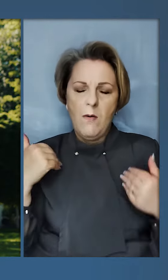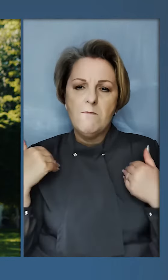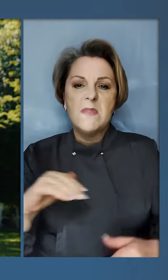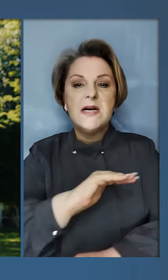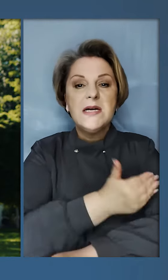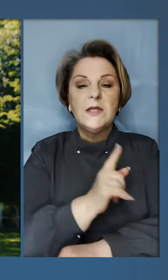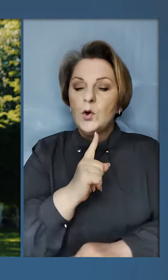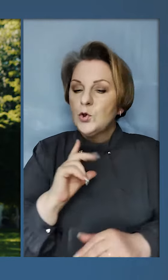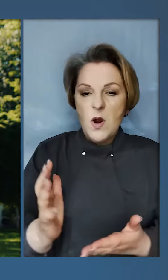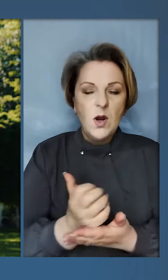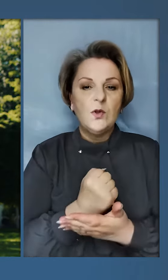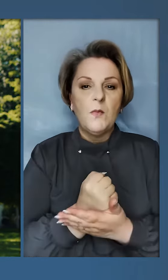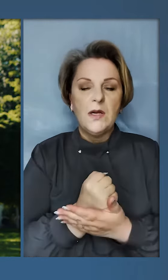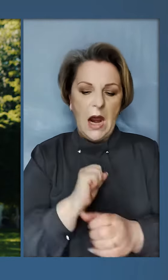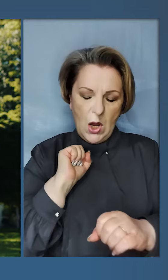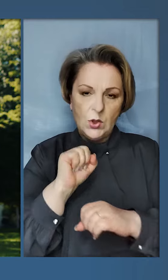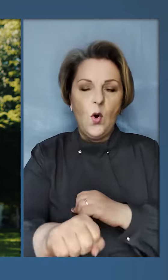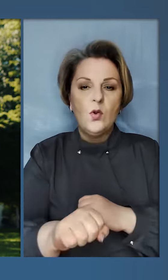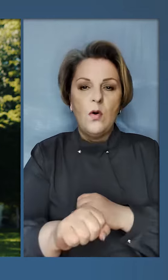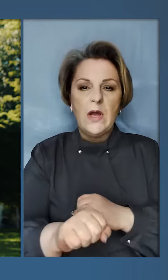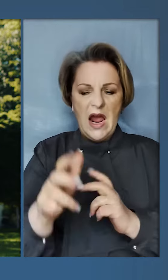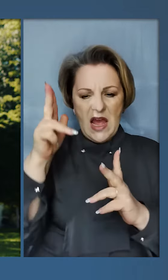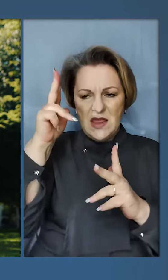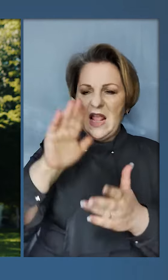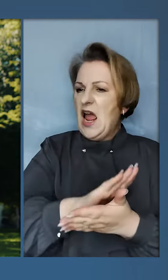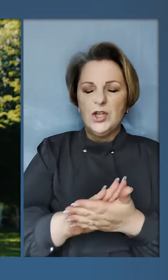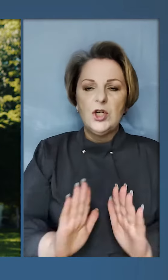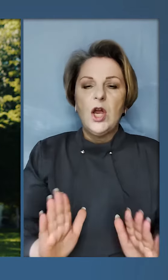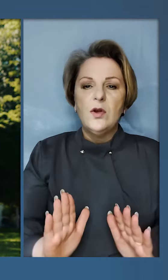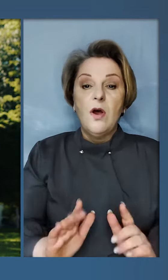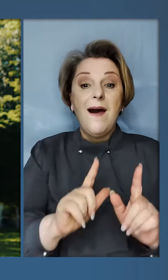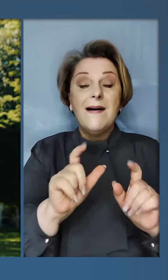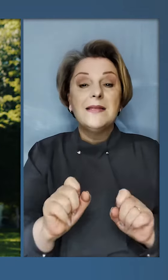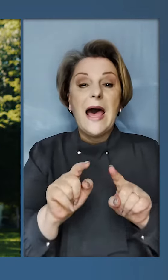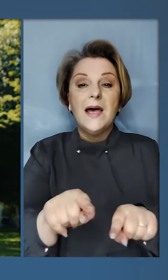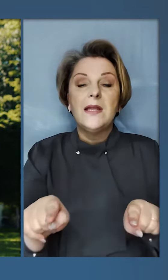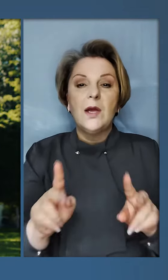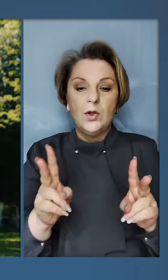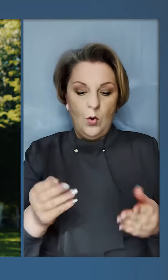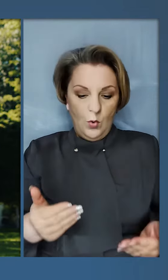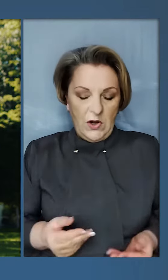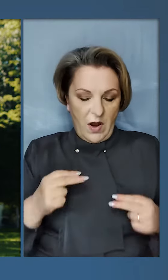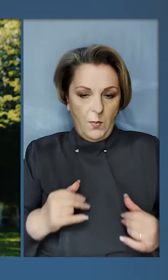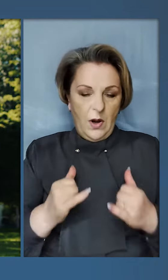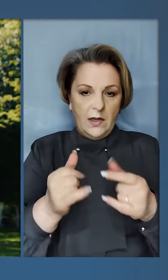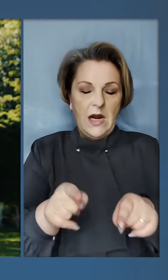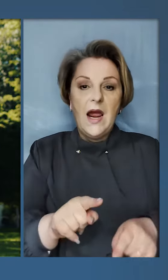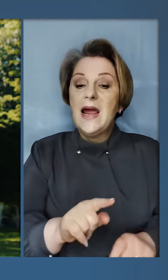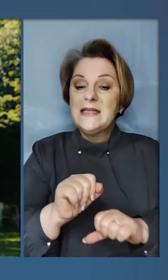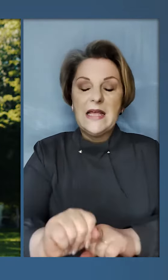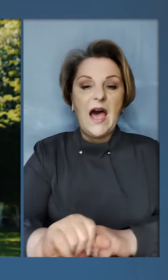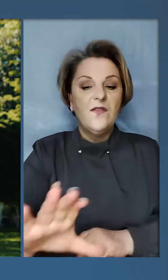міцною, аби успішно долала нечисту. За тих, хто живе і працює для цього.